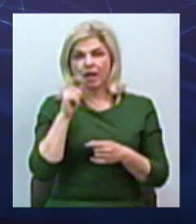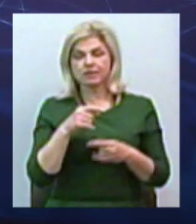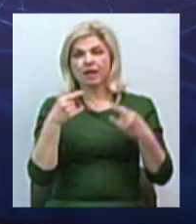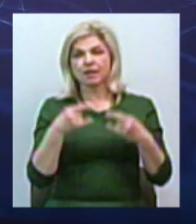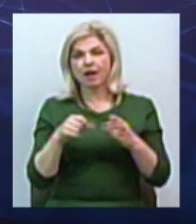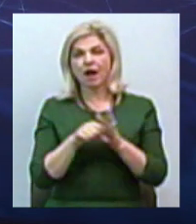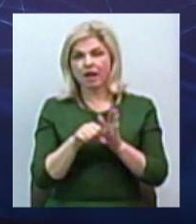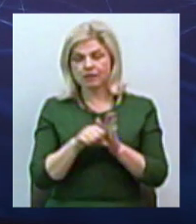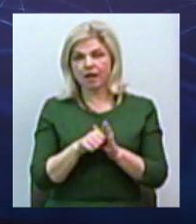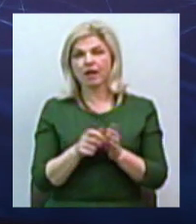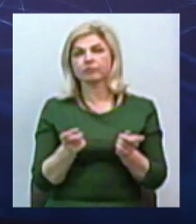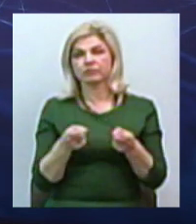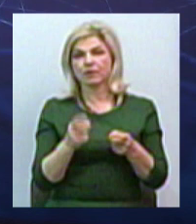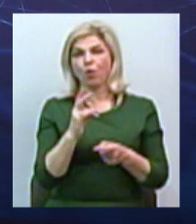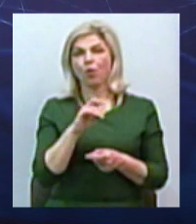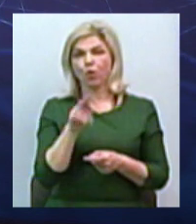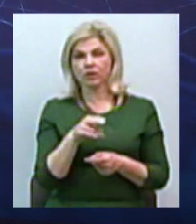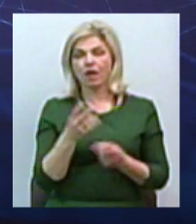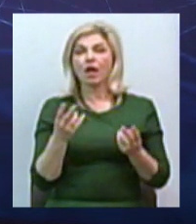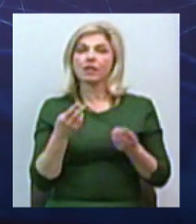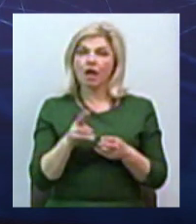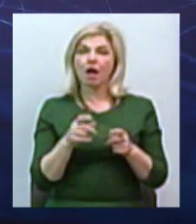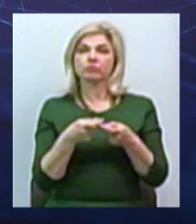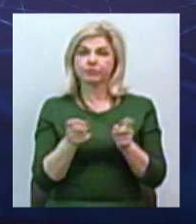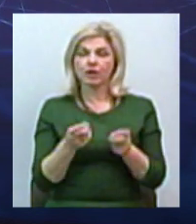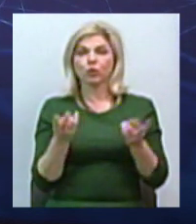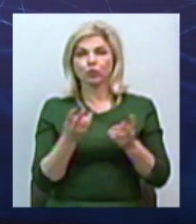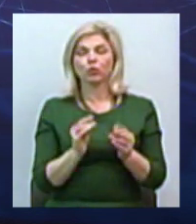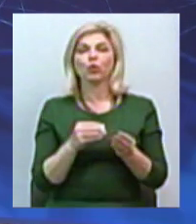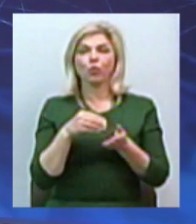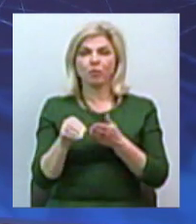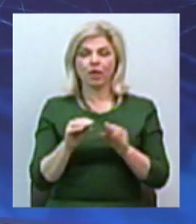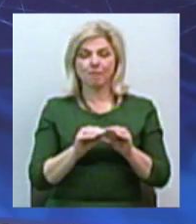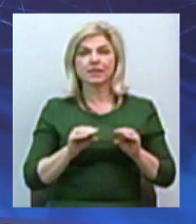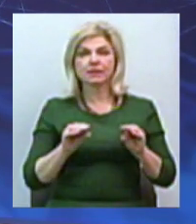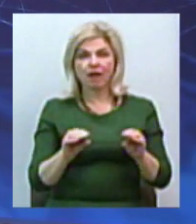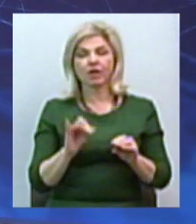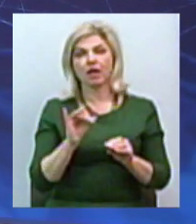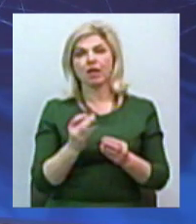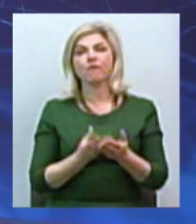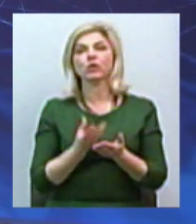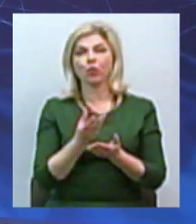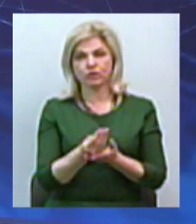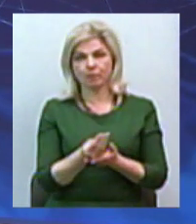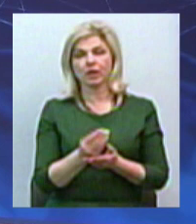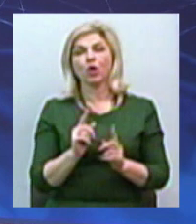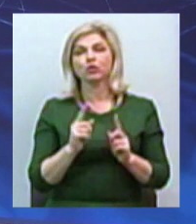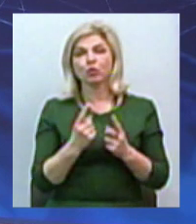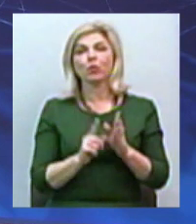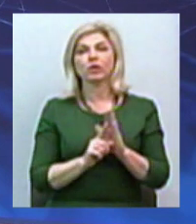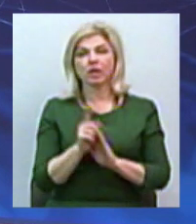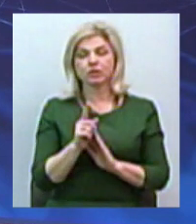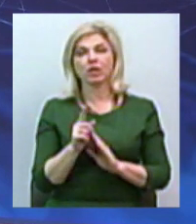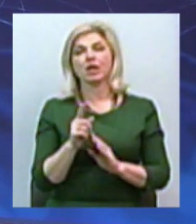перегляду необхідно придбати додаткову проставку та вносити щомісячну абонплату. Чому кодується супутниковий сигнал